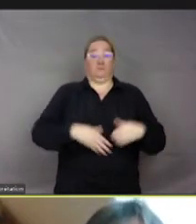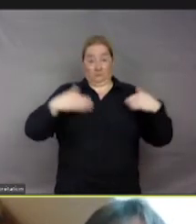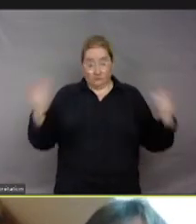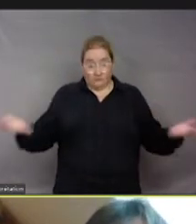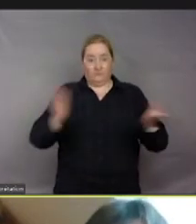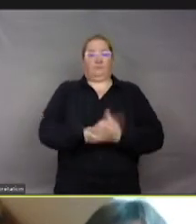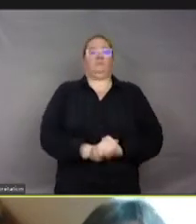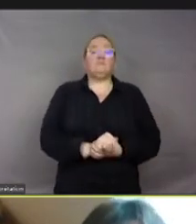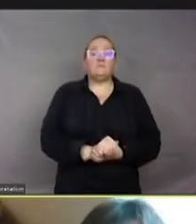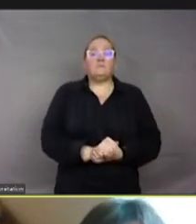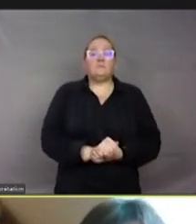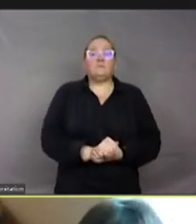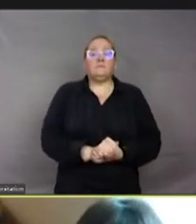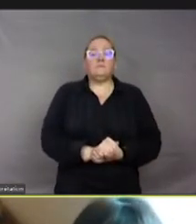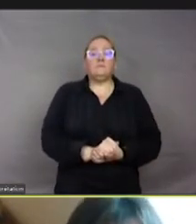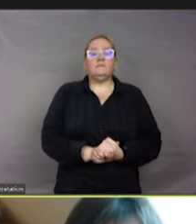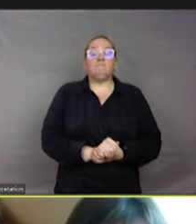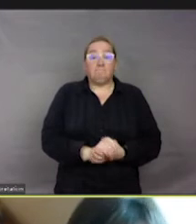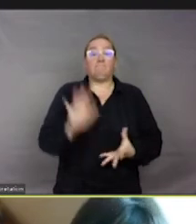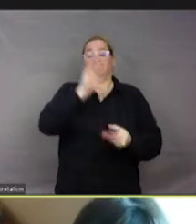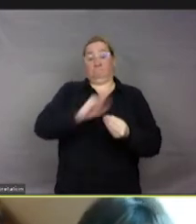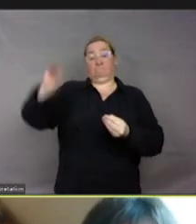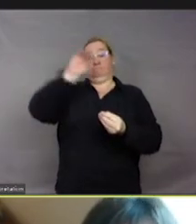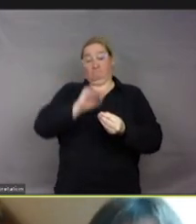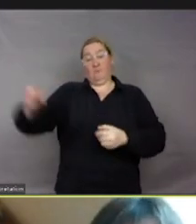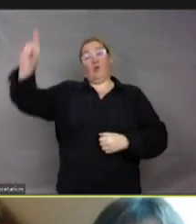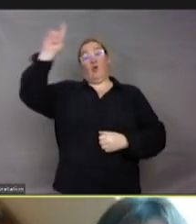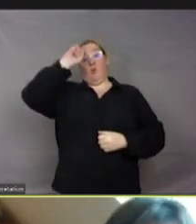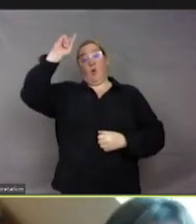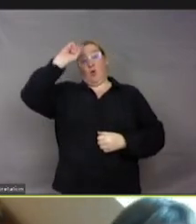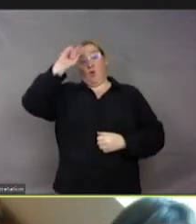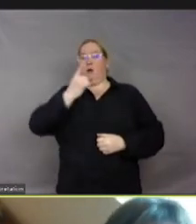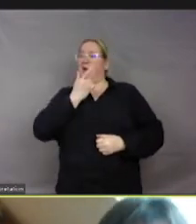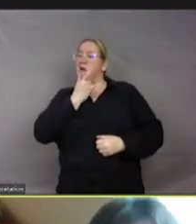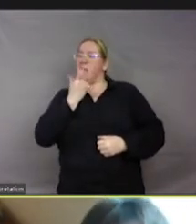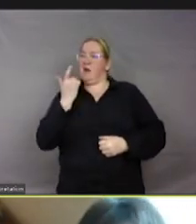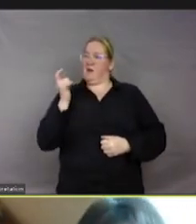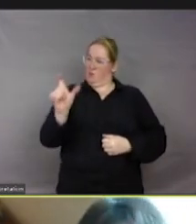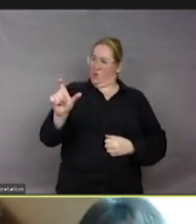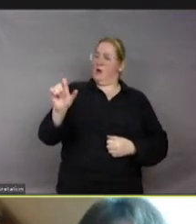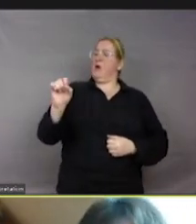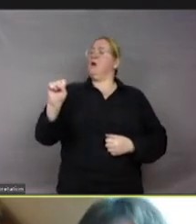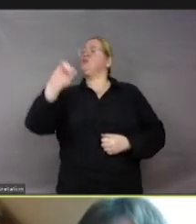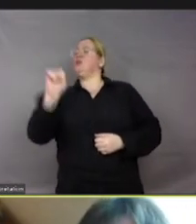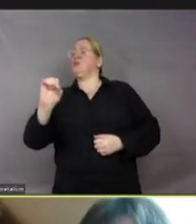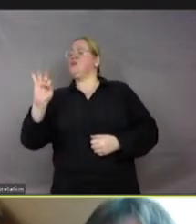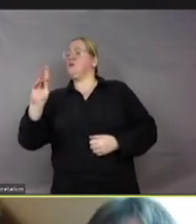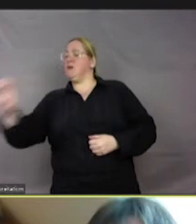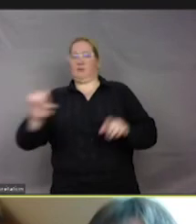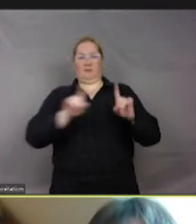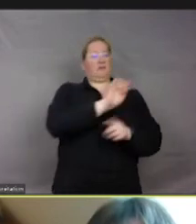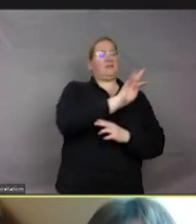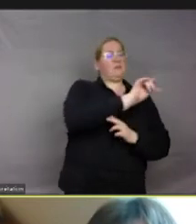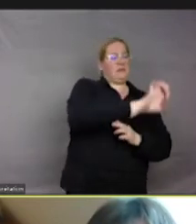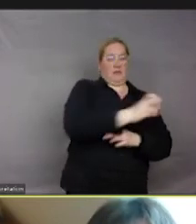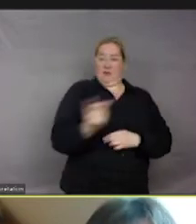Alors, pourquoi y a-t-il des problèmes de traduction avec « sensibilité » et « sentience ? Regardons les définitions